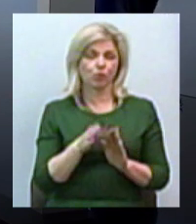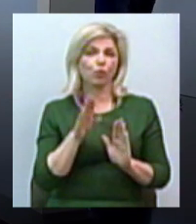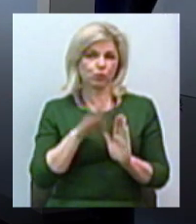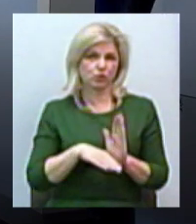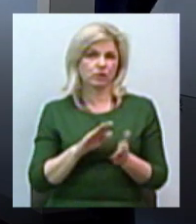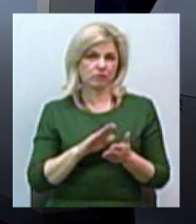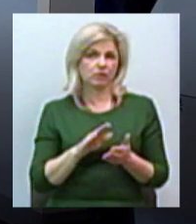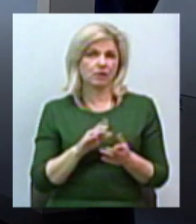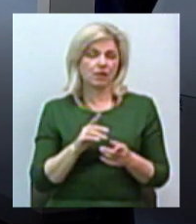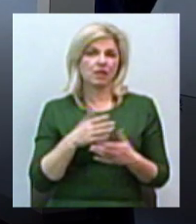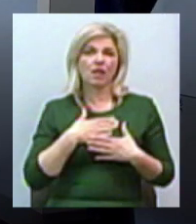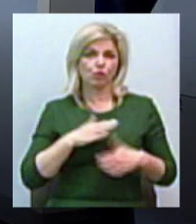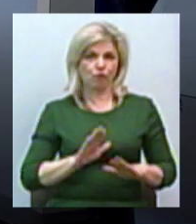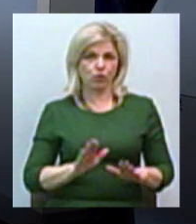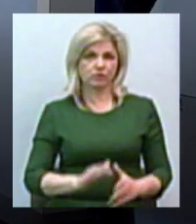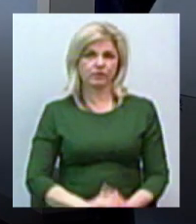ось такий негатив.